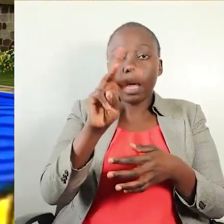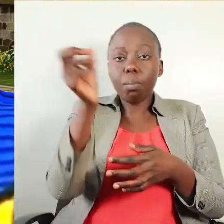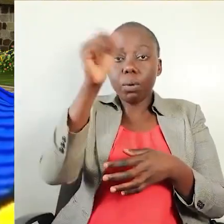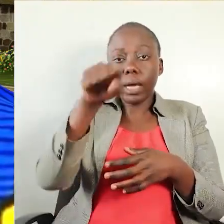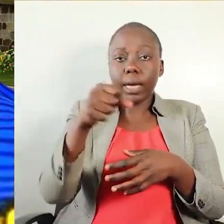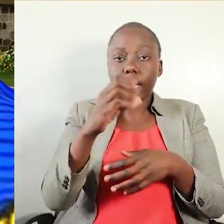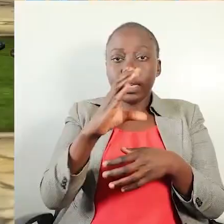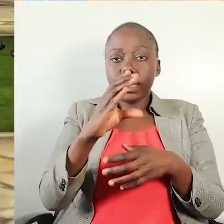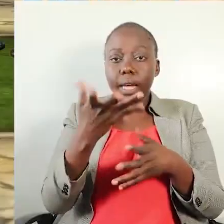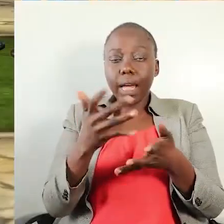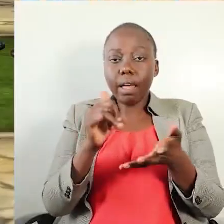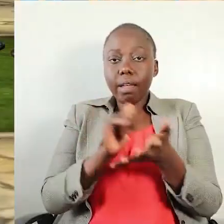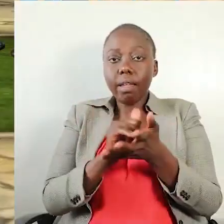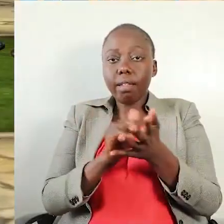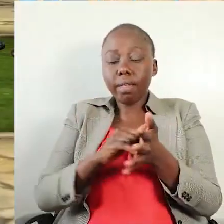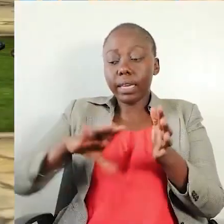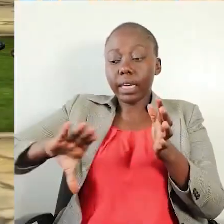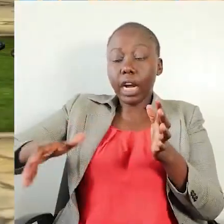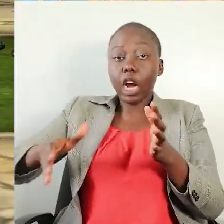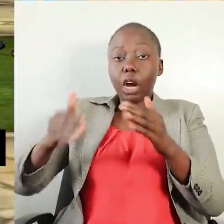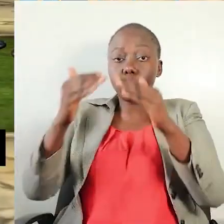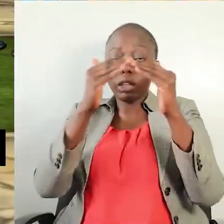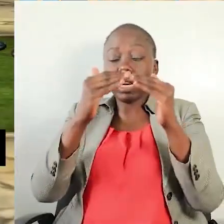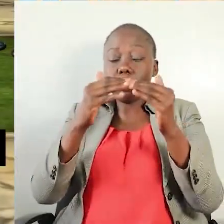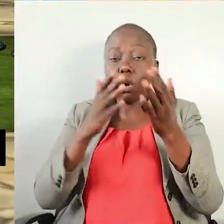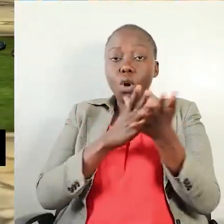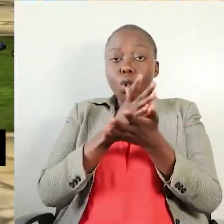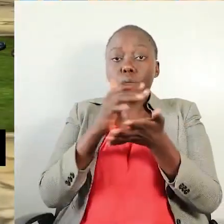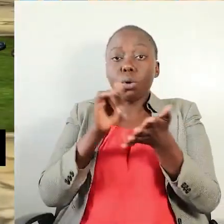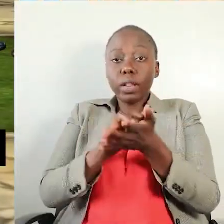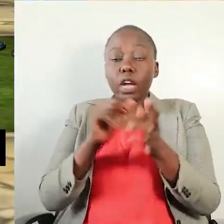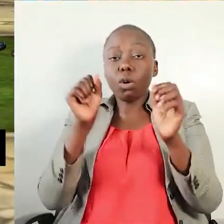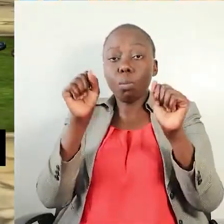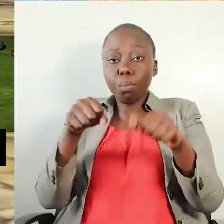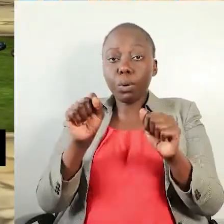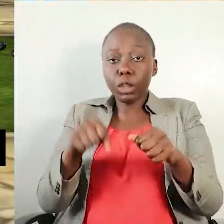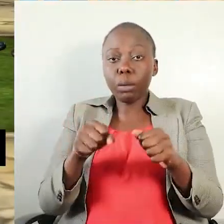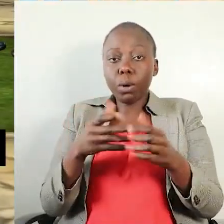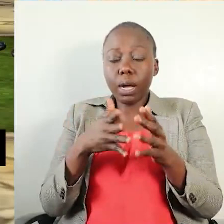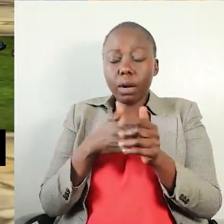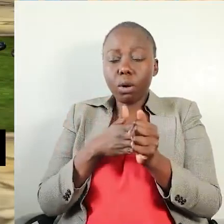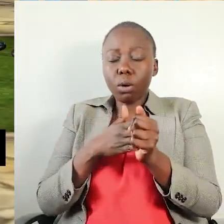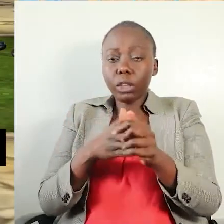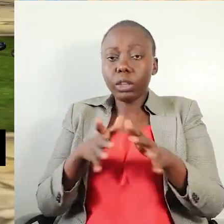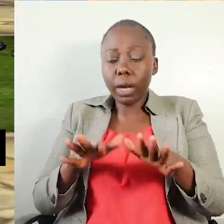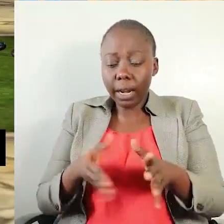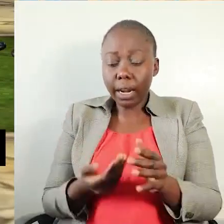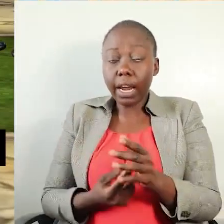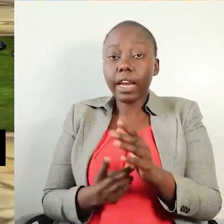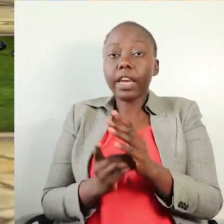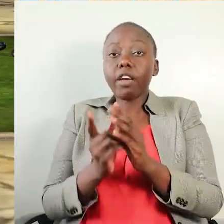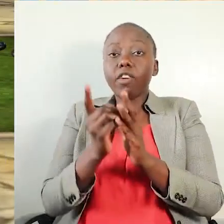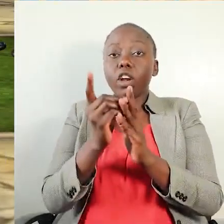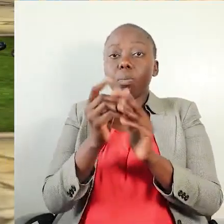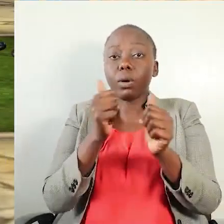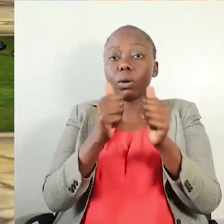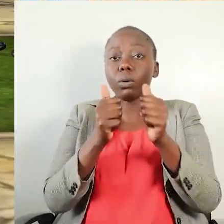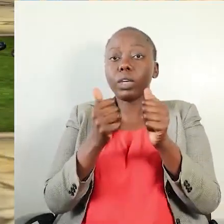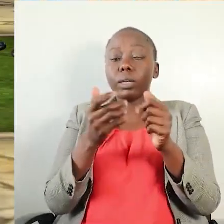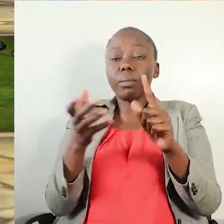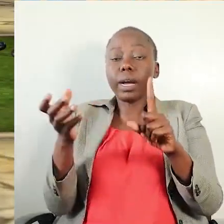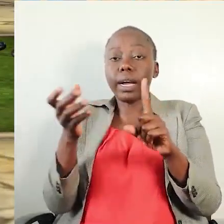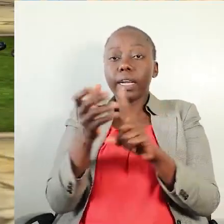NWSC katika ngazi ya county. Njiya hii imesababisha vitendo endelevu vya utetezi, vina